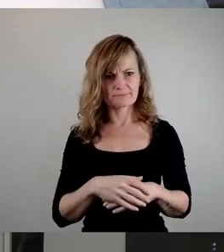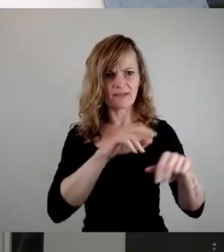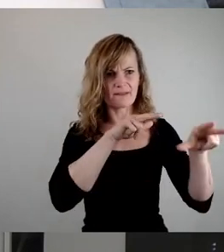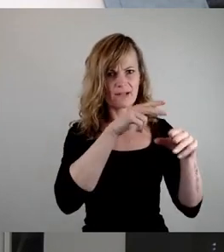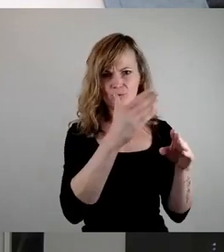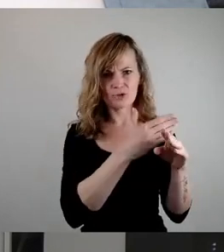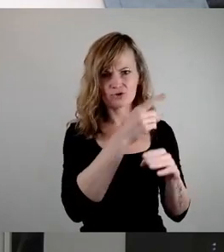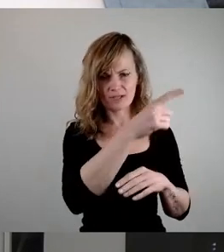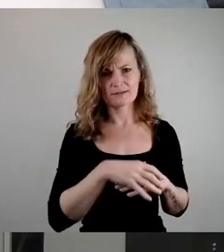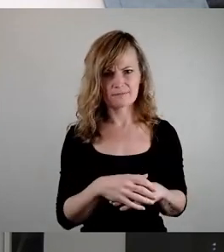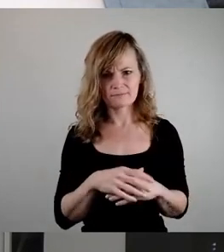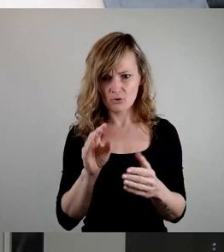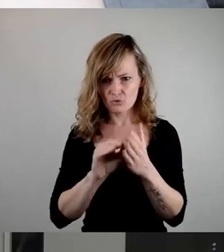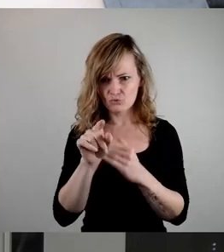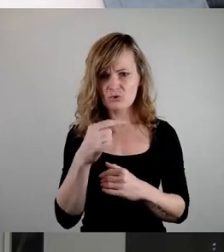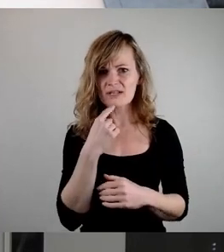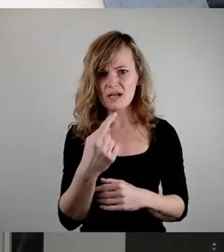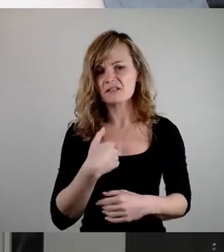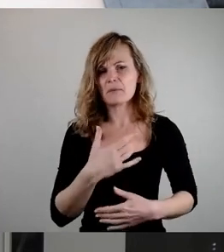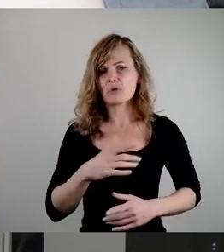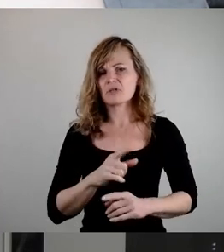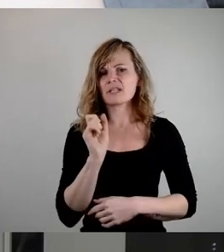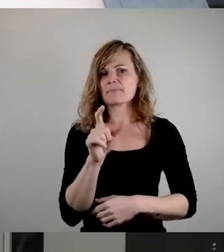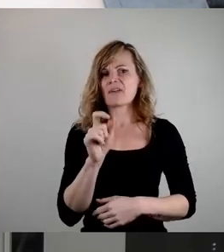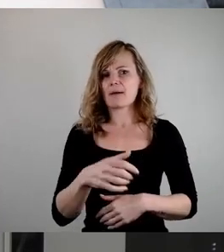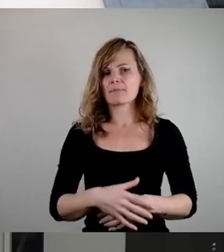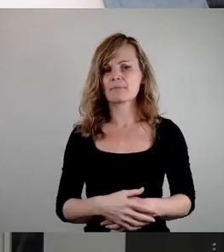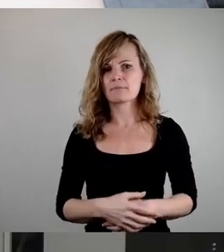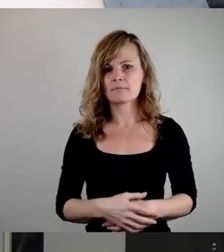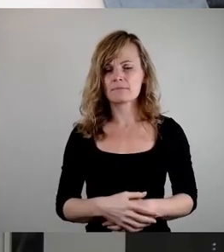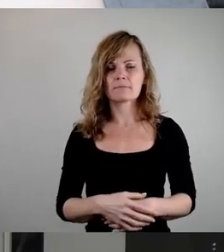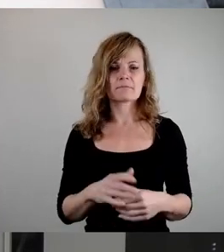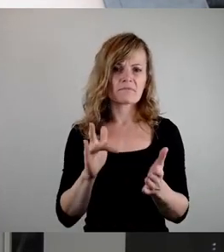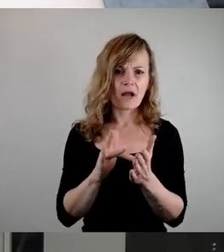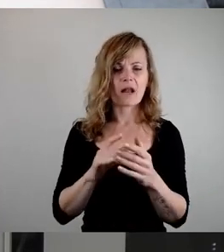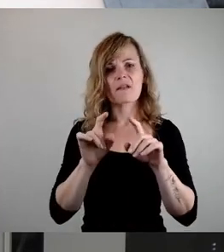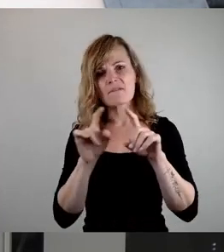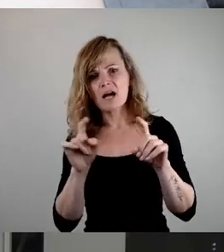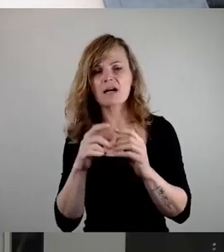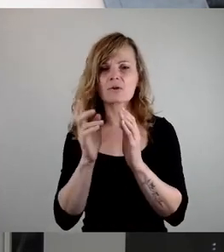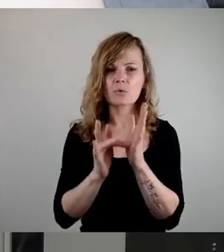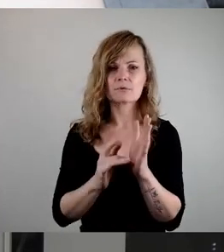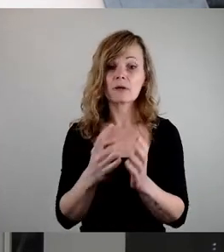weil dem fachliche Gründe entgegenstehen, das akzeptieren wir im Gegensatz zu den Antragstellern.